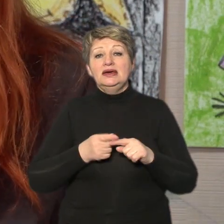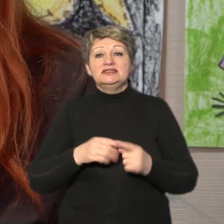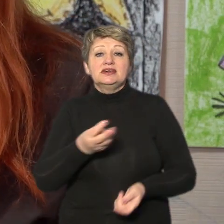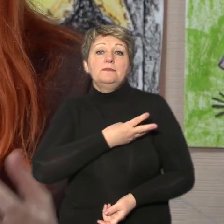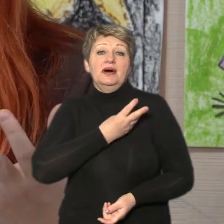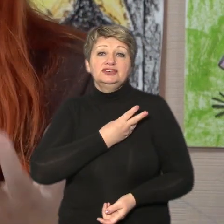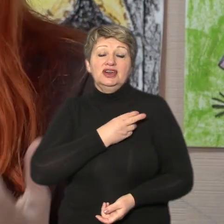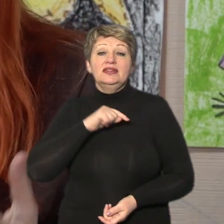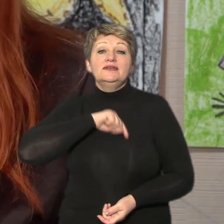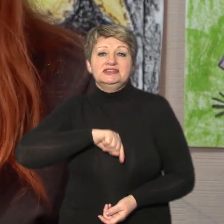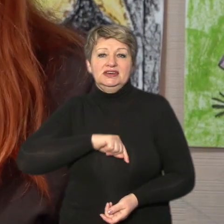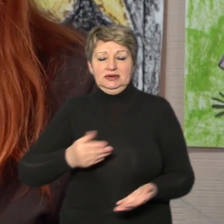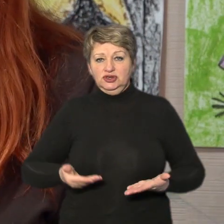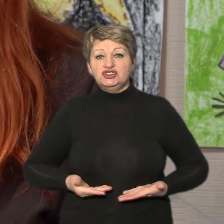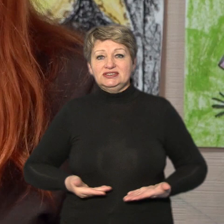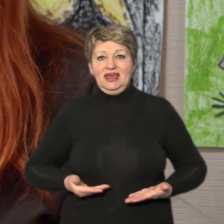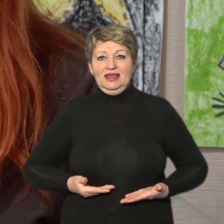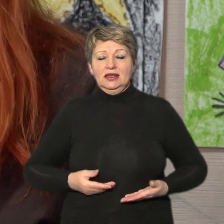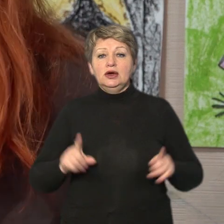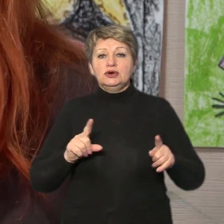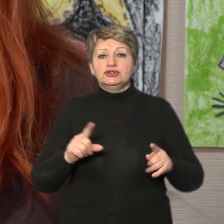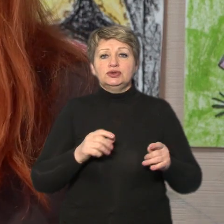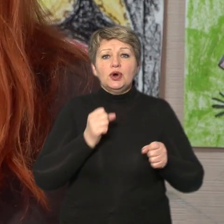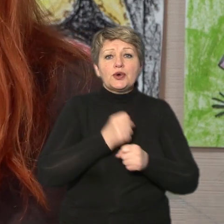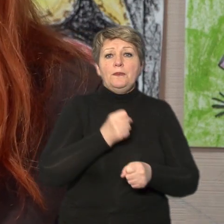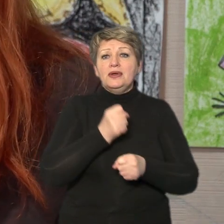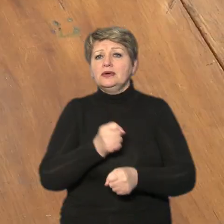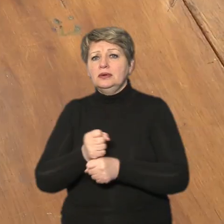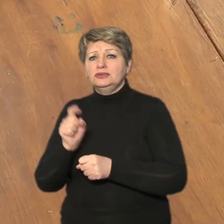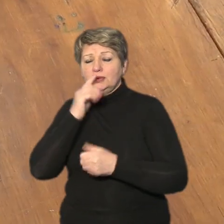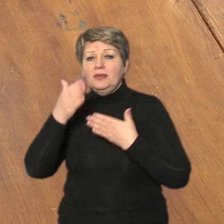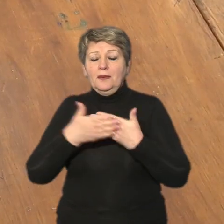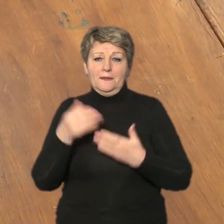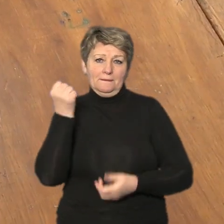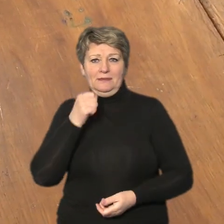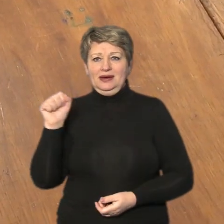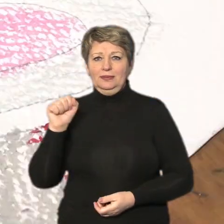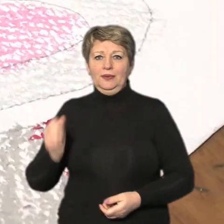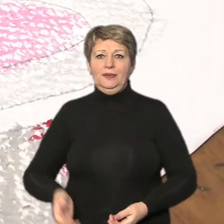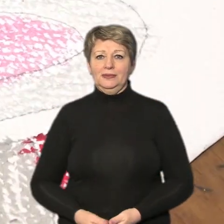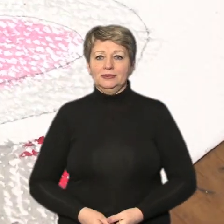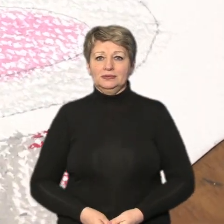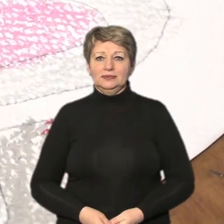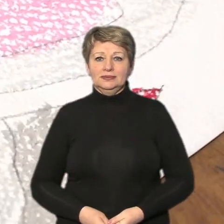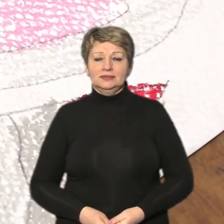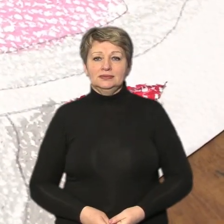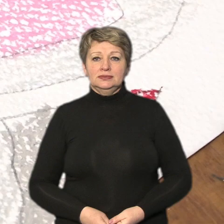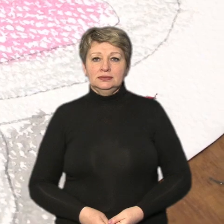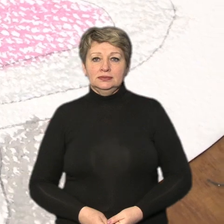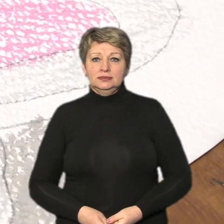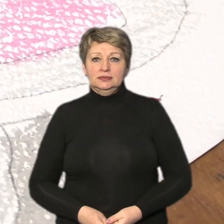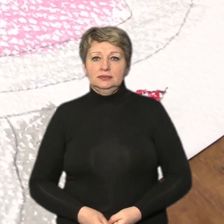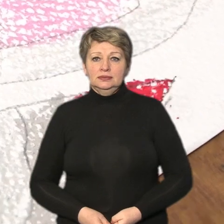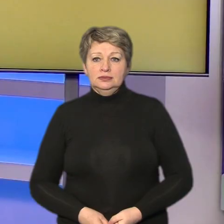живе щось ще прям кардинальніше робити щоб ще швидше наближати перемогу Тетяна Зазуля Максим Шевченко Суспільне новини